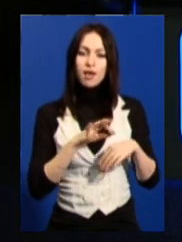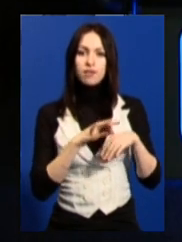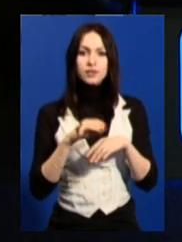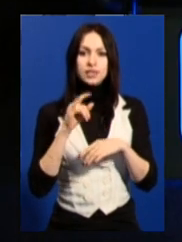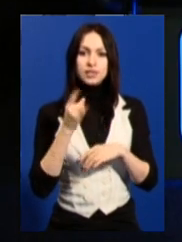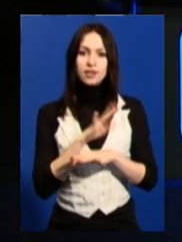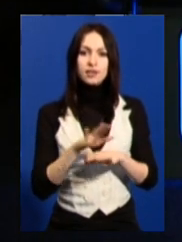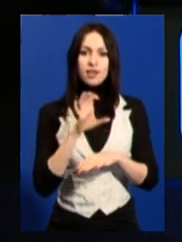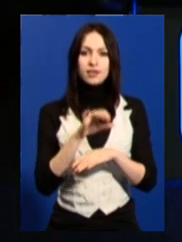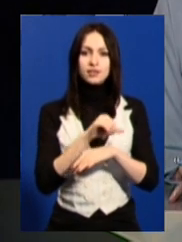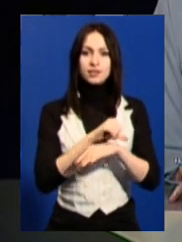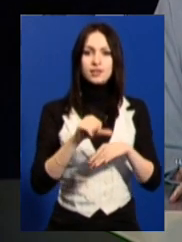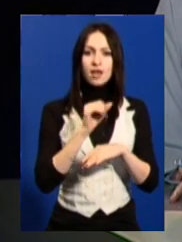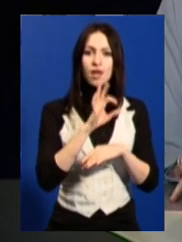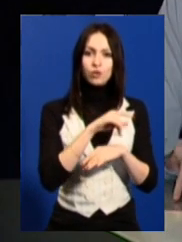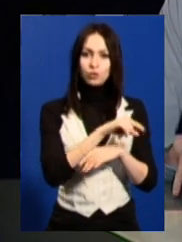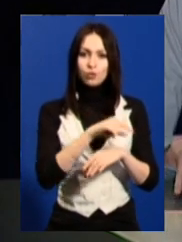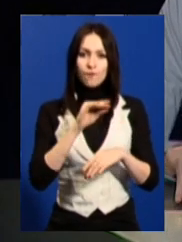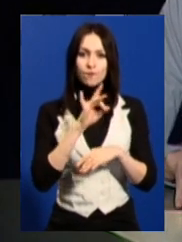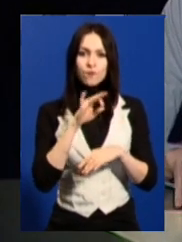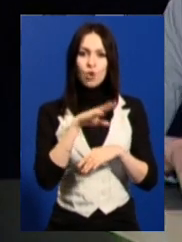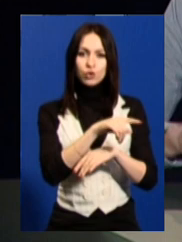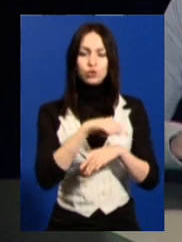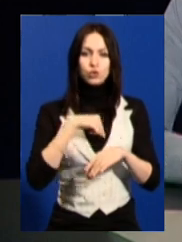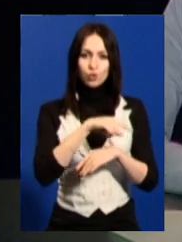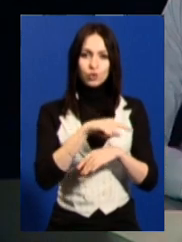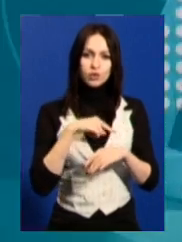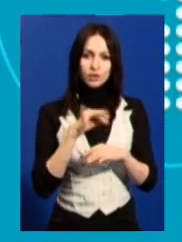України. Але усе по черзі, і спочатку ми подивимося сюжет.